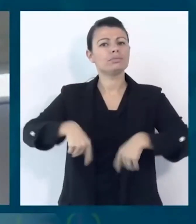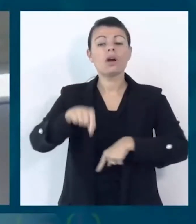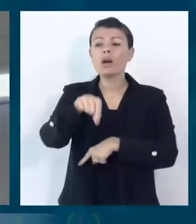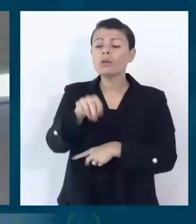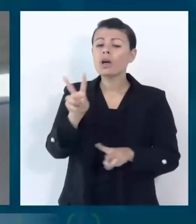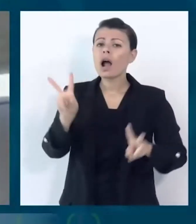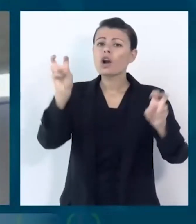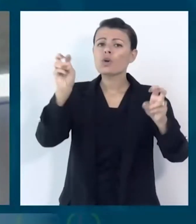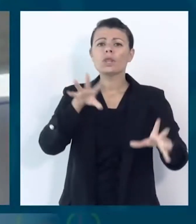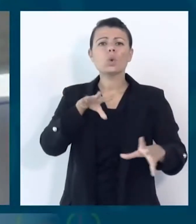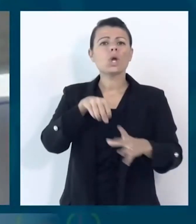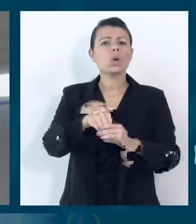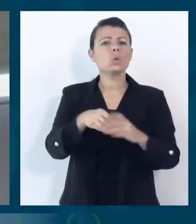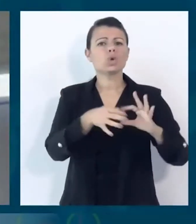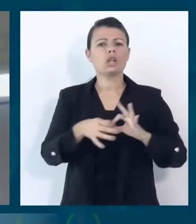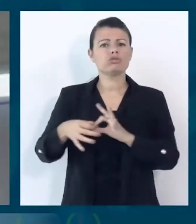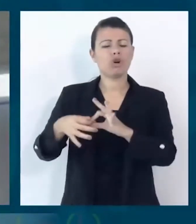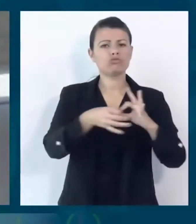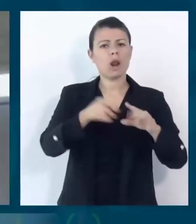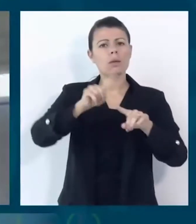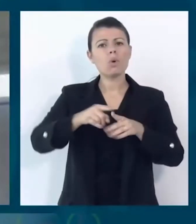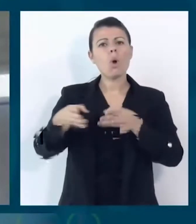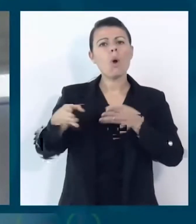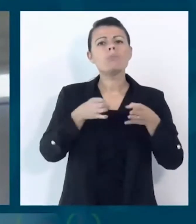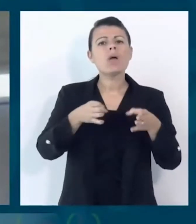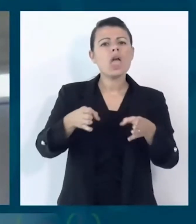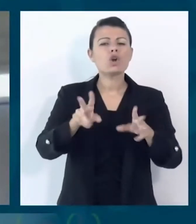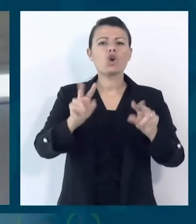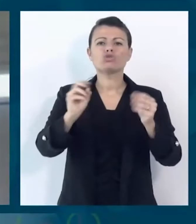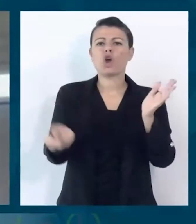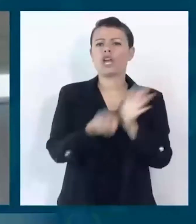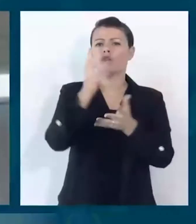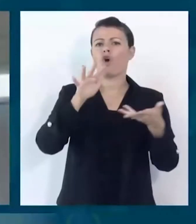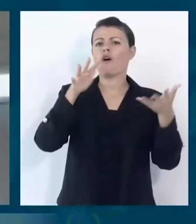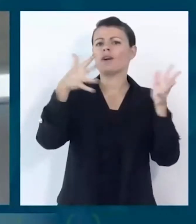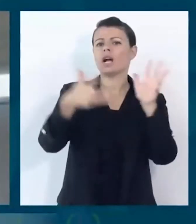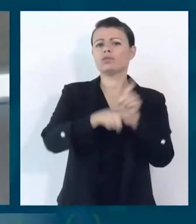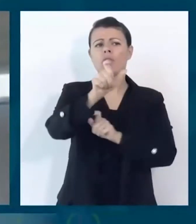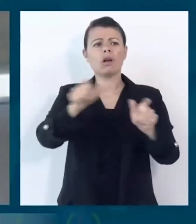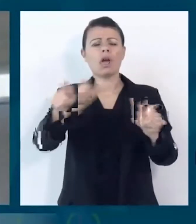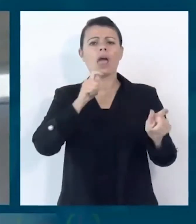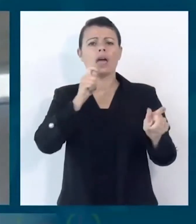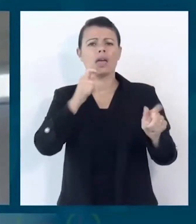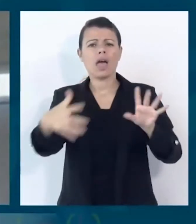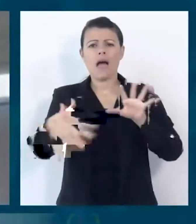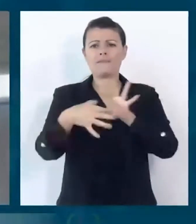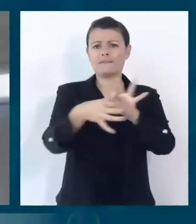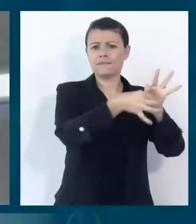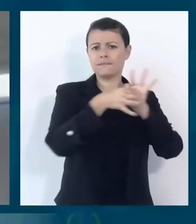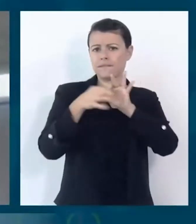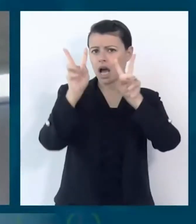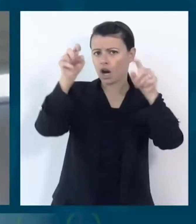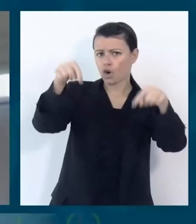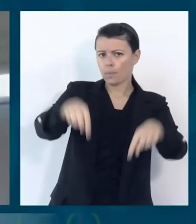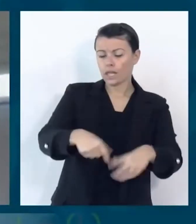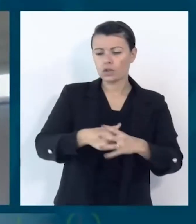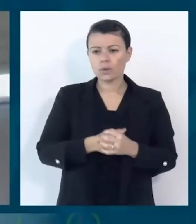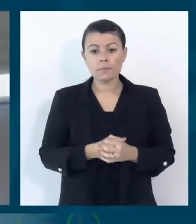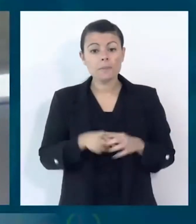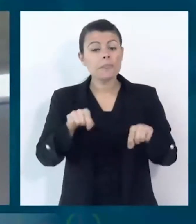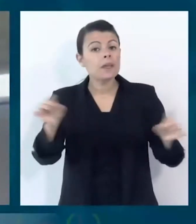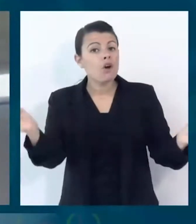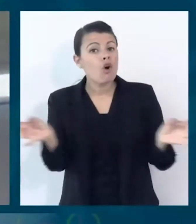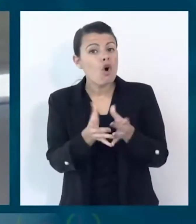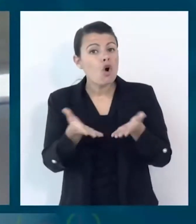sociale e dei percorsi di innovazione promossi col supporto del Fondo Sociale Europeo. Queste occasioni sono